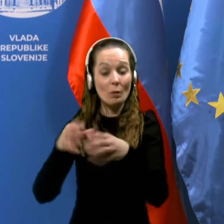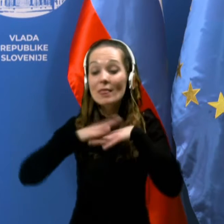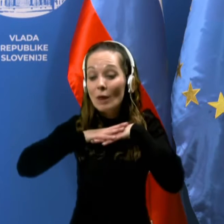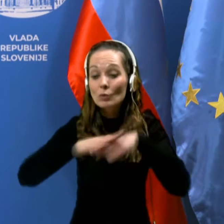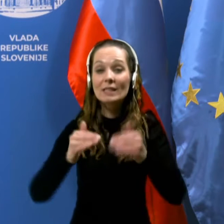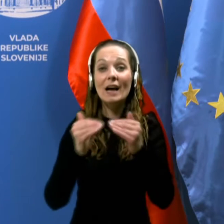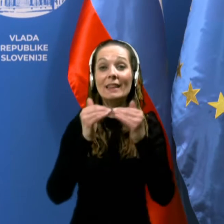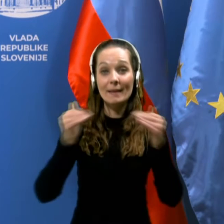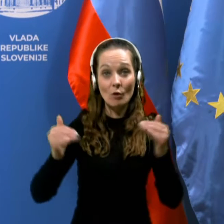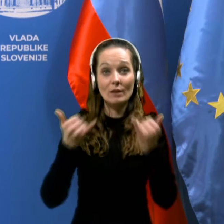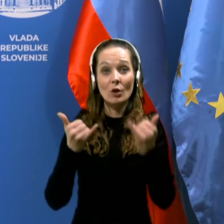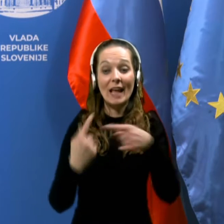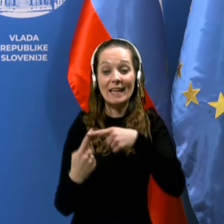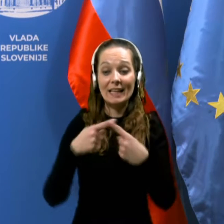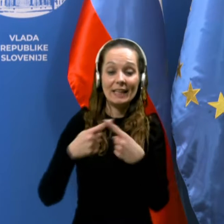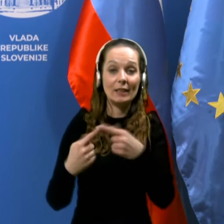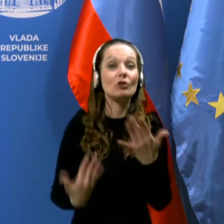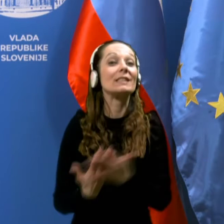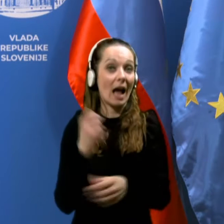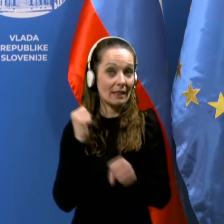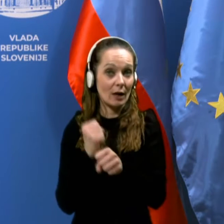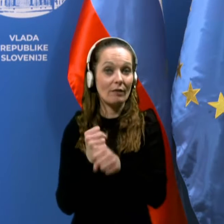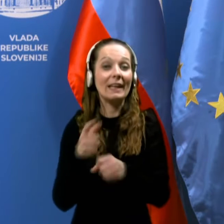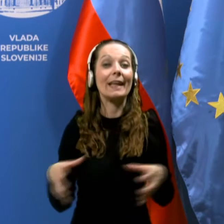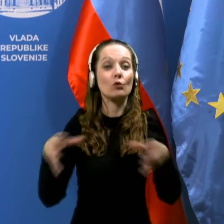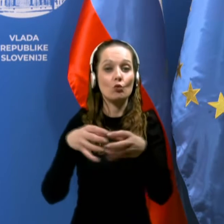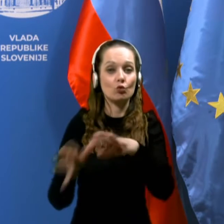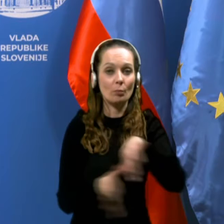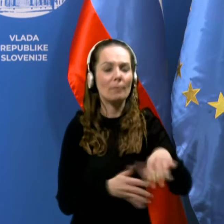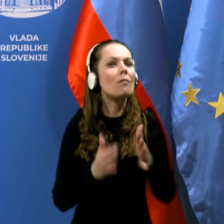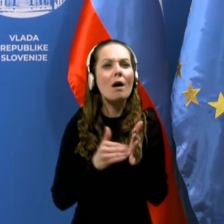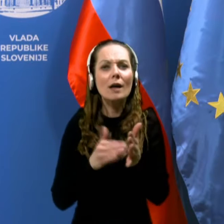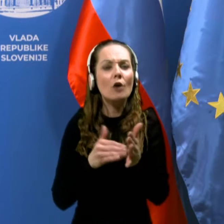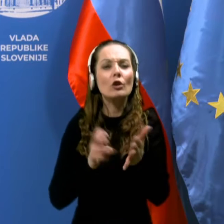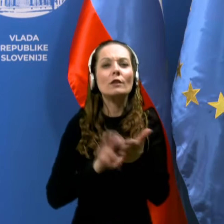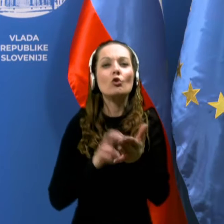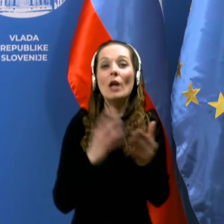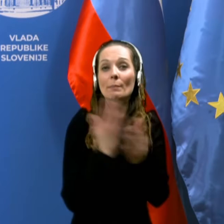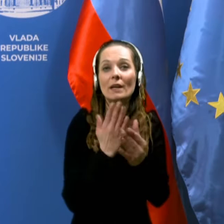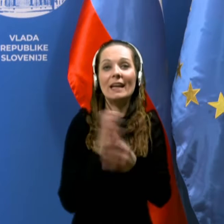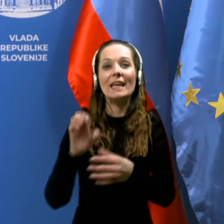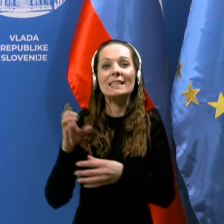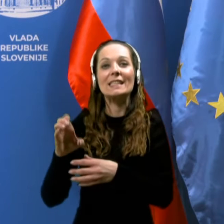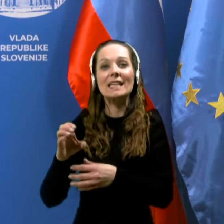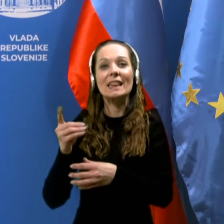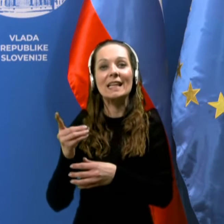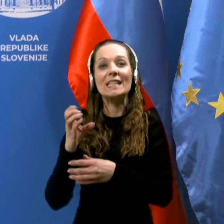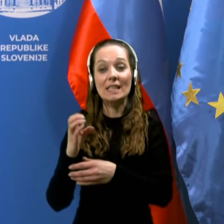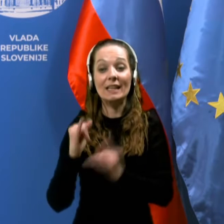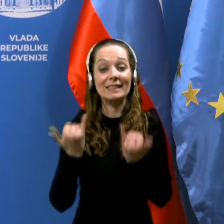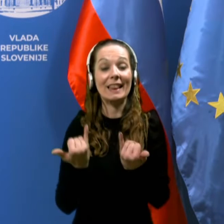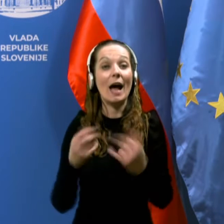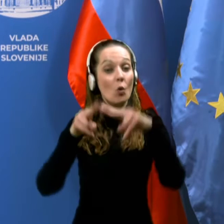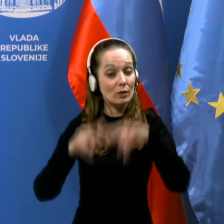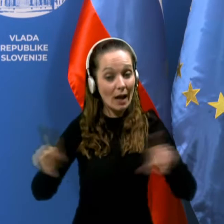vseh nivojih, ki so kritični za delovanje te družbe. Kakšno so še priporučila ECDC-ja? Ostajajo pravzaprav